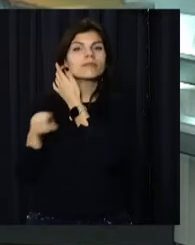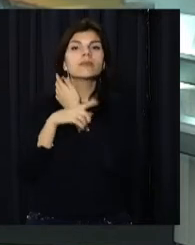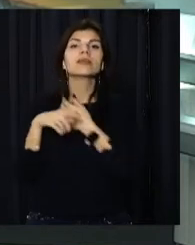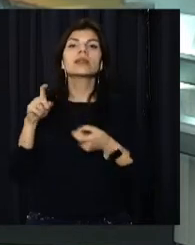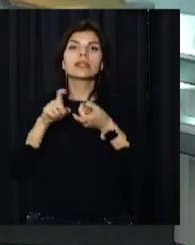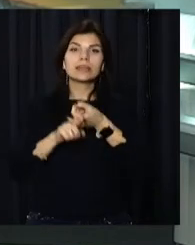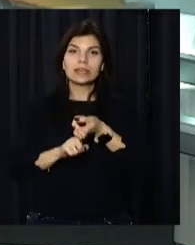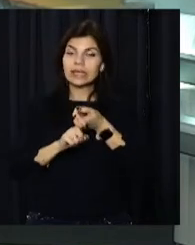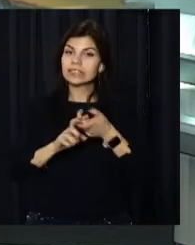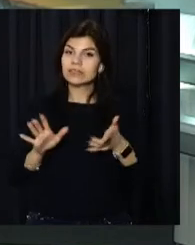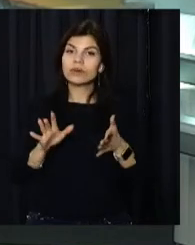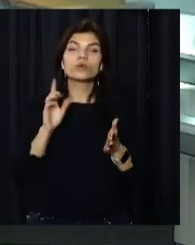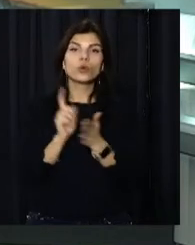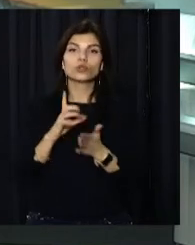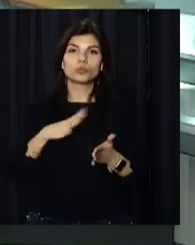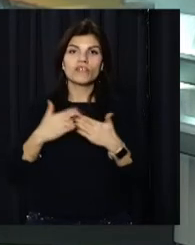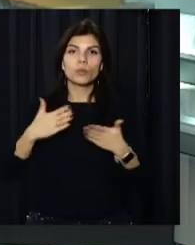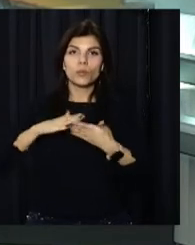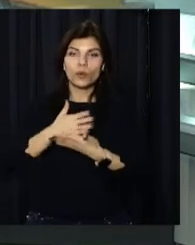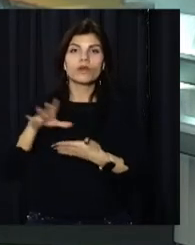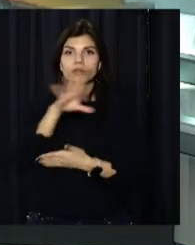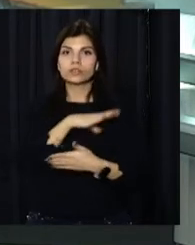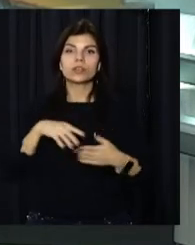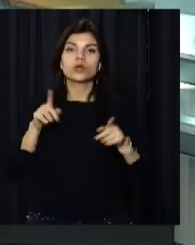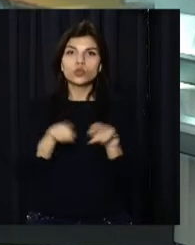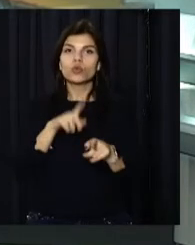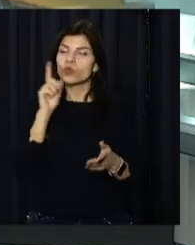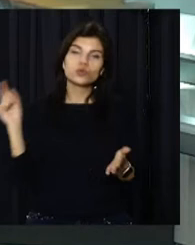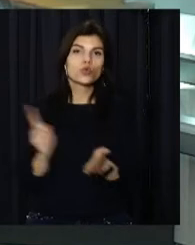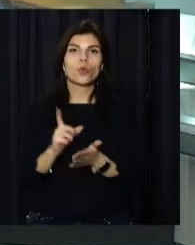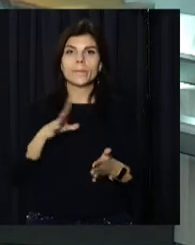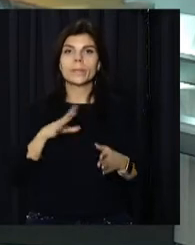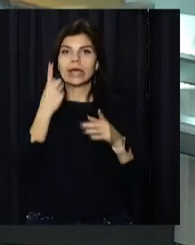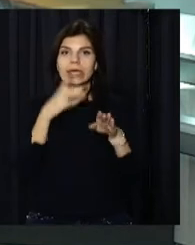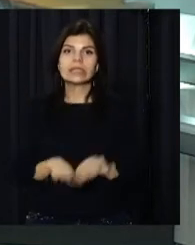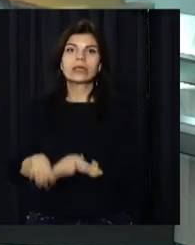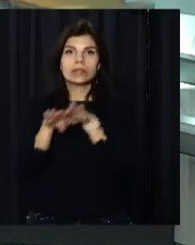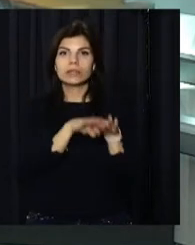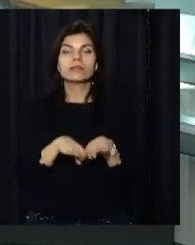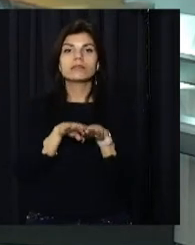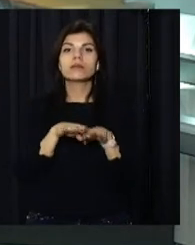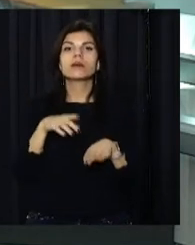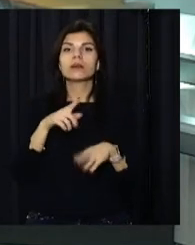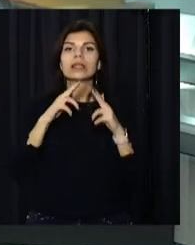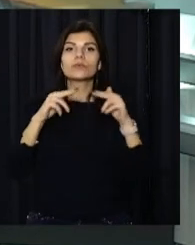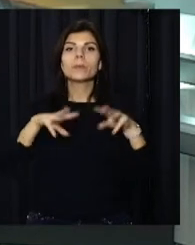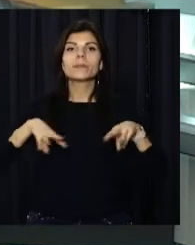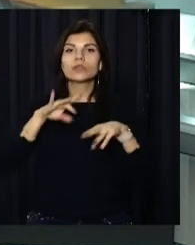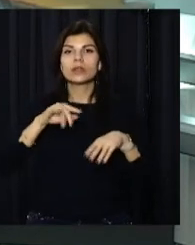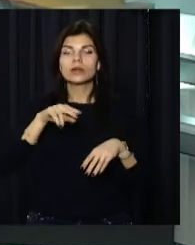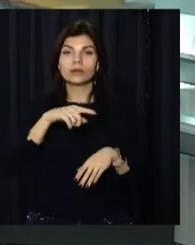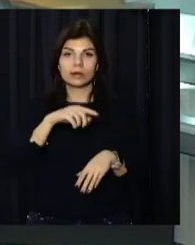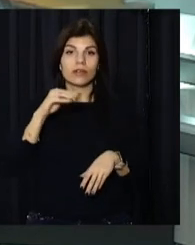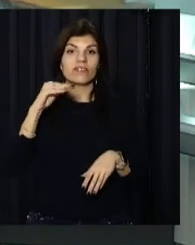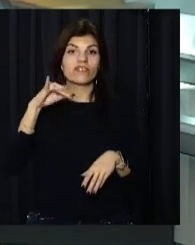незалежно від політичних поглядів, всі зараз, як ніколи, єдині. Такими словами, відкрив чергову сесію Дніпровської міськради мер